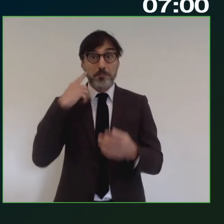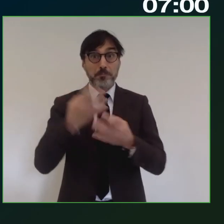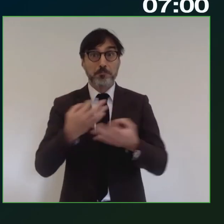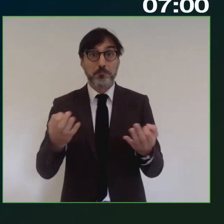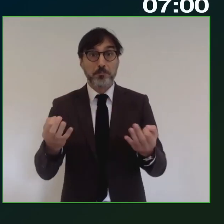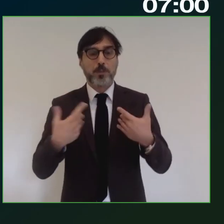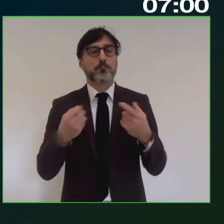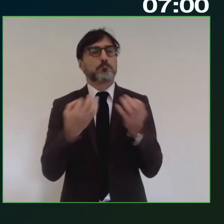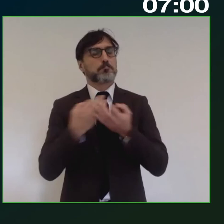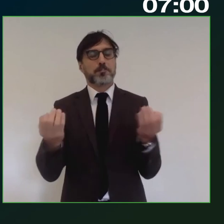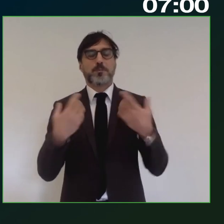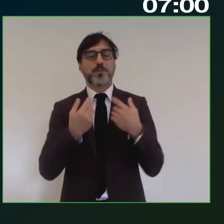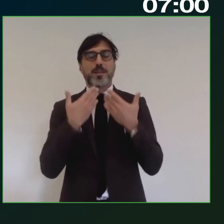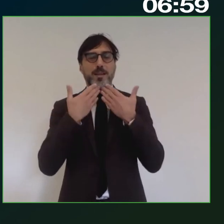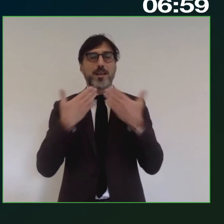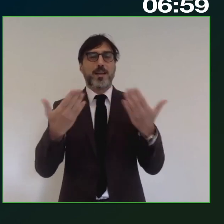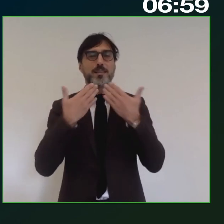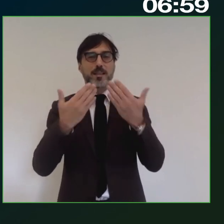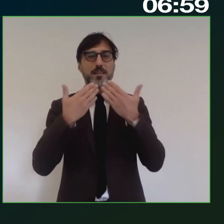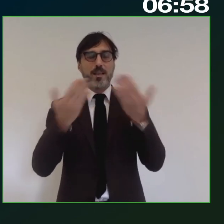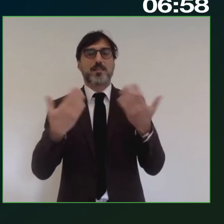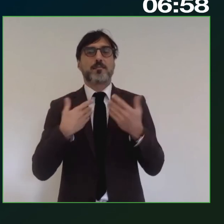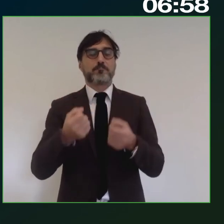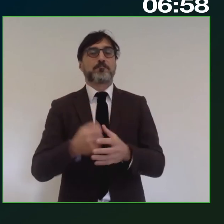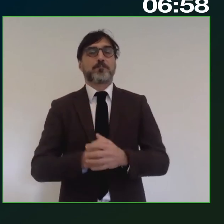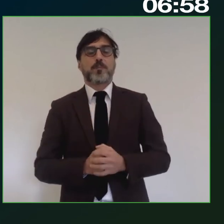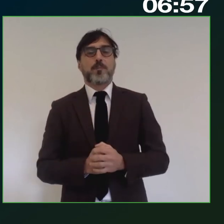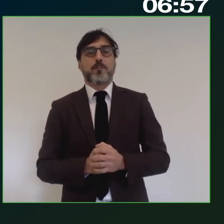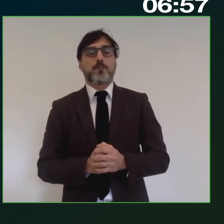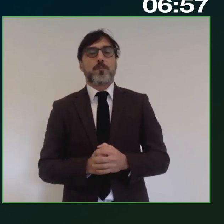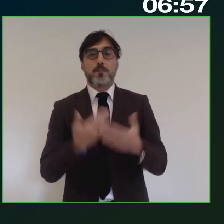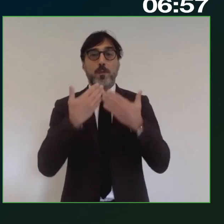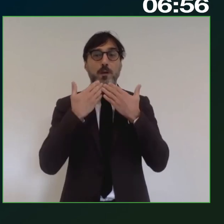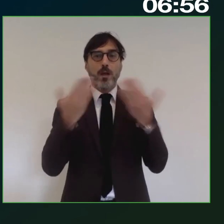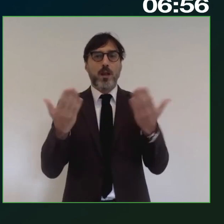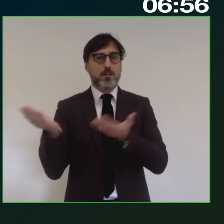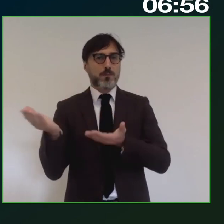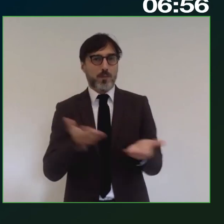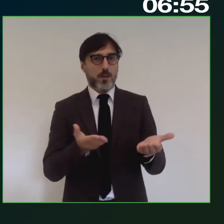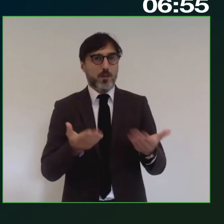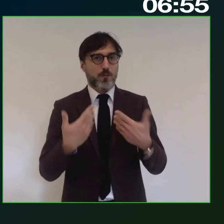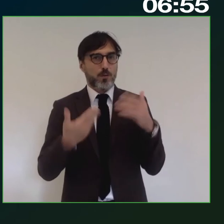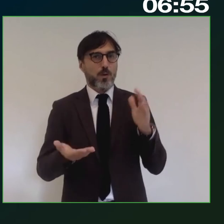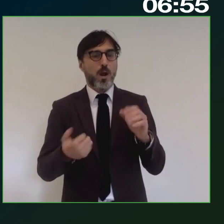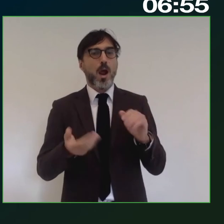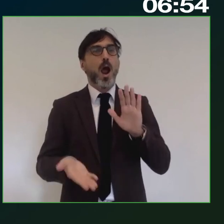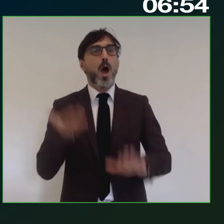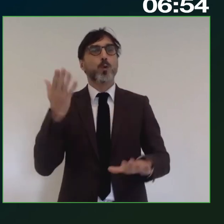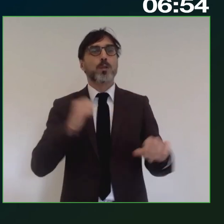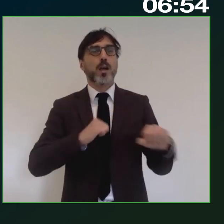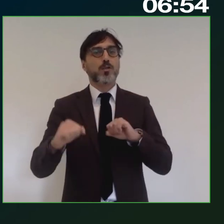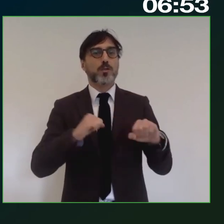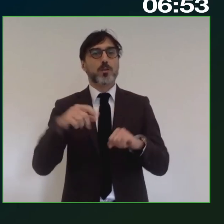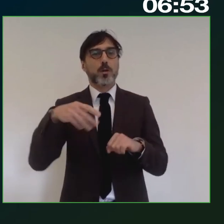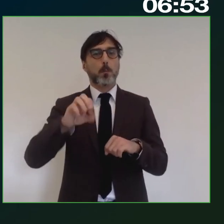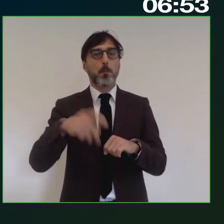perfettamente prego benissimo grazie grazie per la parola grazie innanzitutto per l'invito all'autorità di gestione del PON